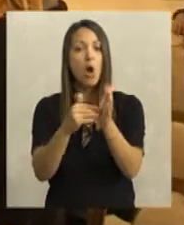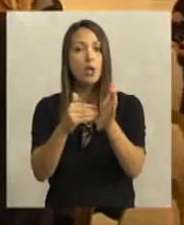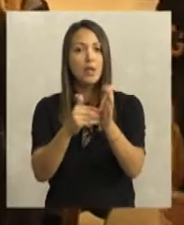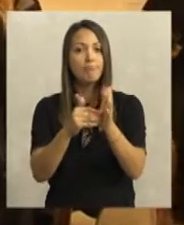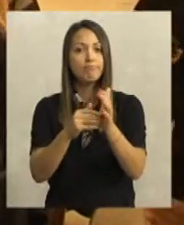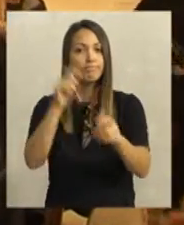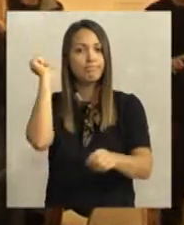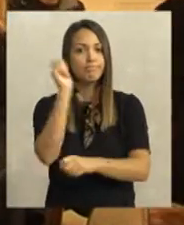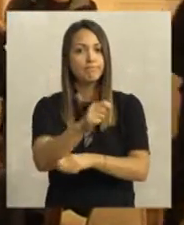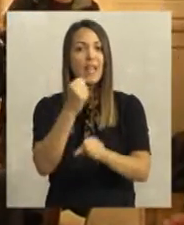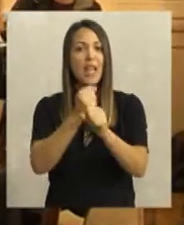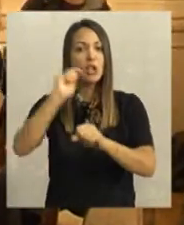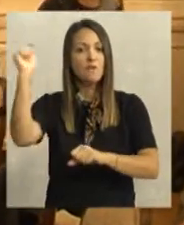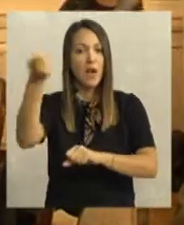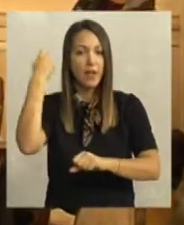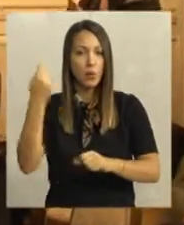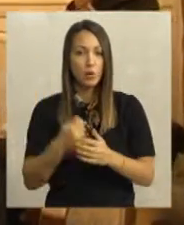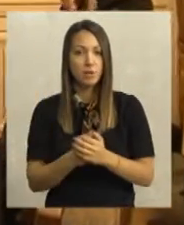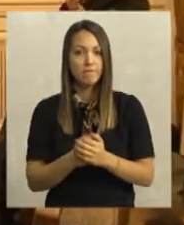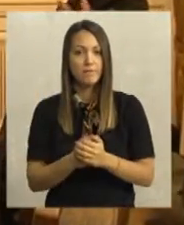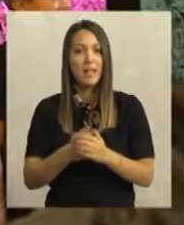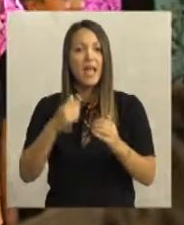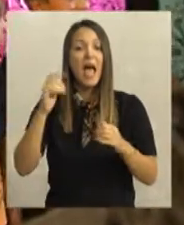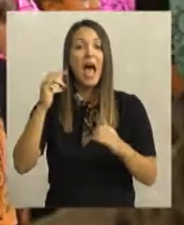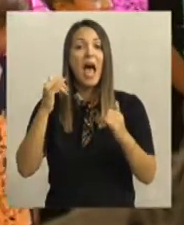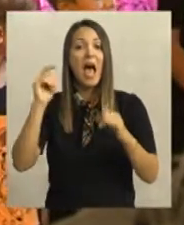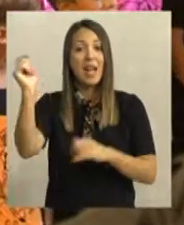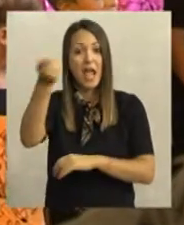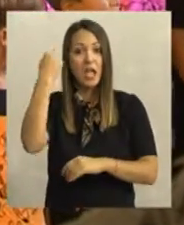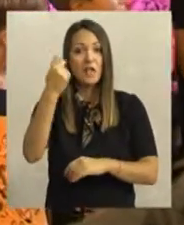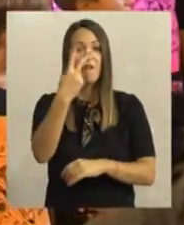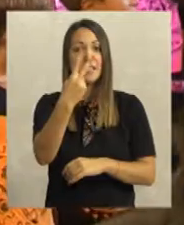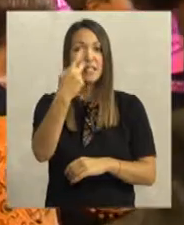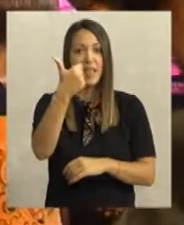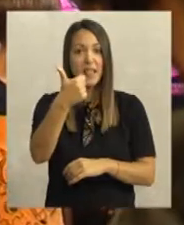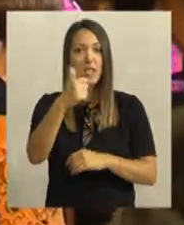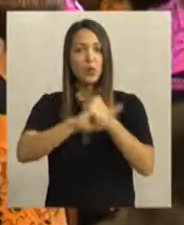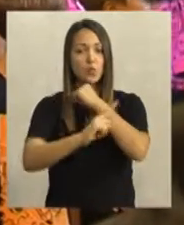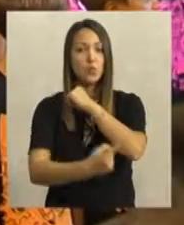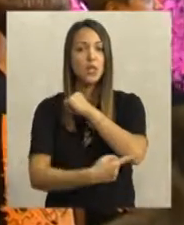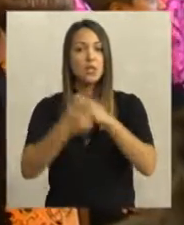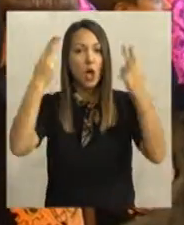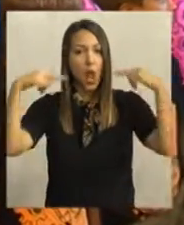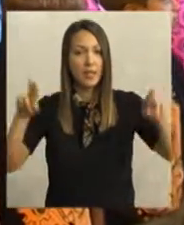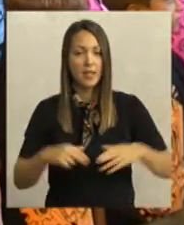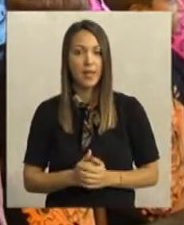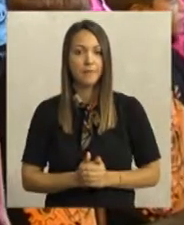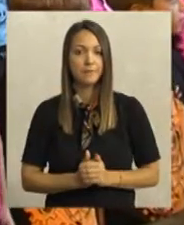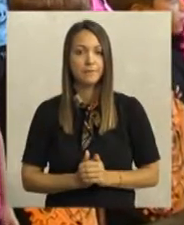bili su potrebni da se obori Ginisov rekord. Trenutni rekord drži 21 stodnjo školac iz Holandije.